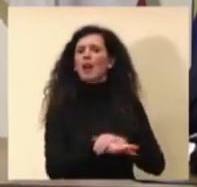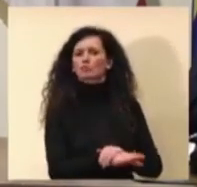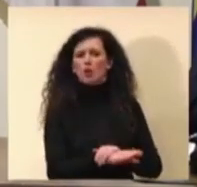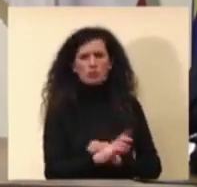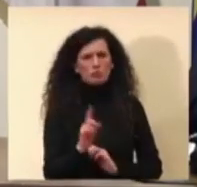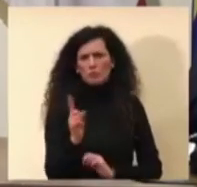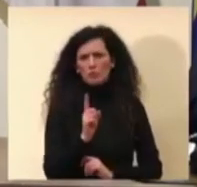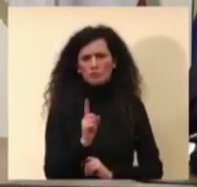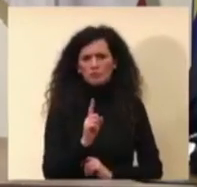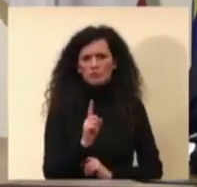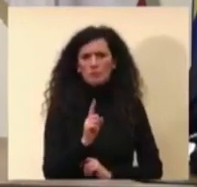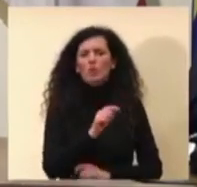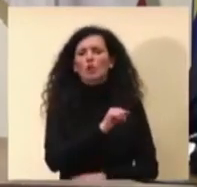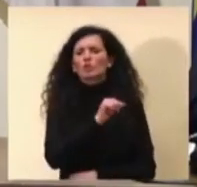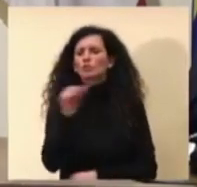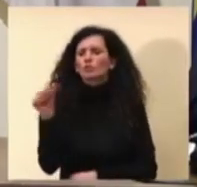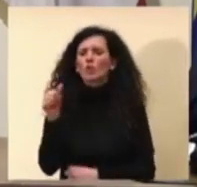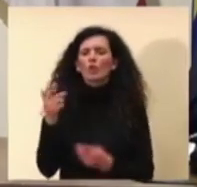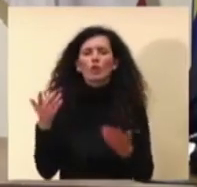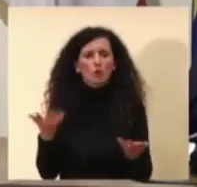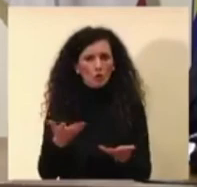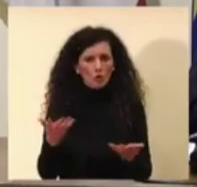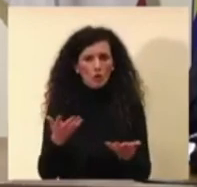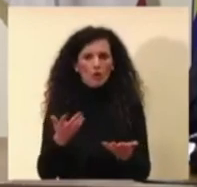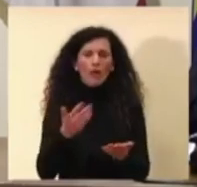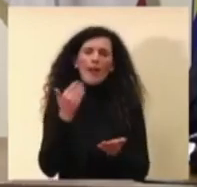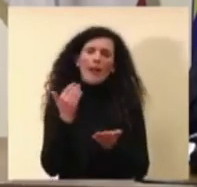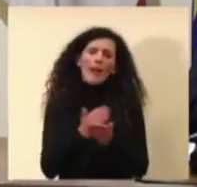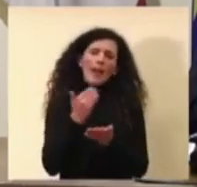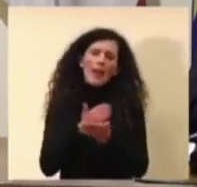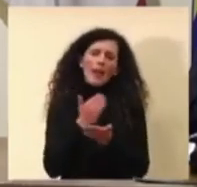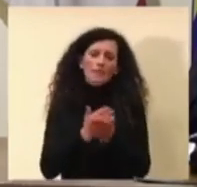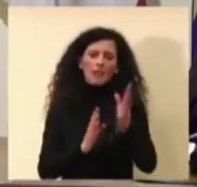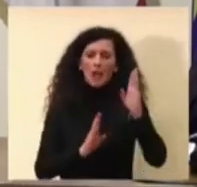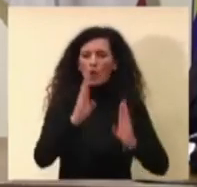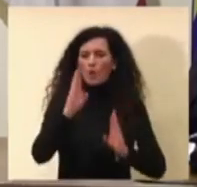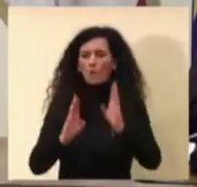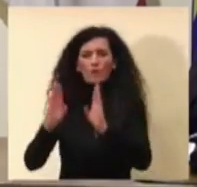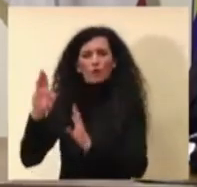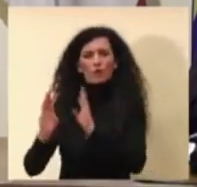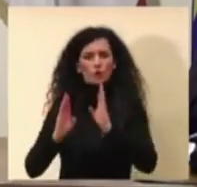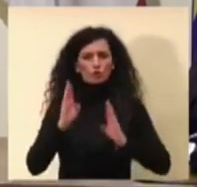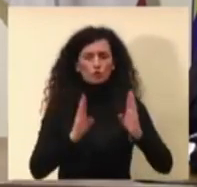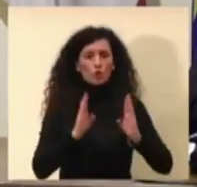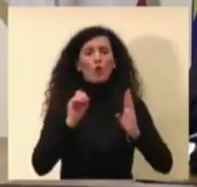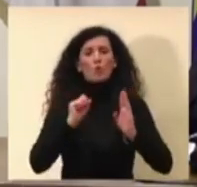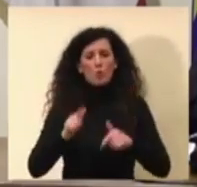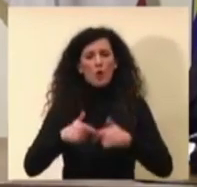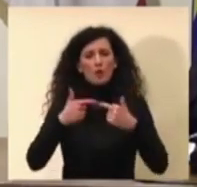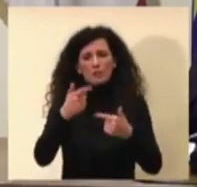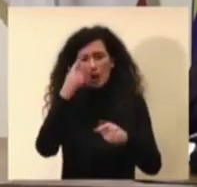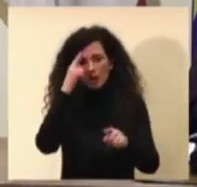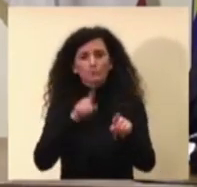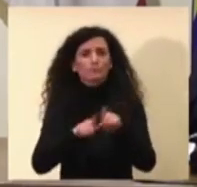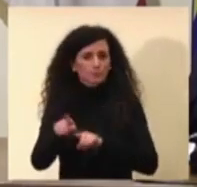si cercava di evitare dei confronti che potrebbero essere fuorvianti ma